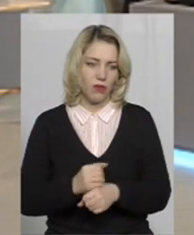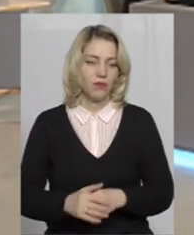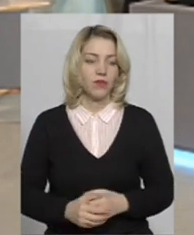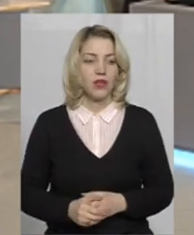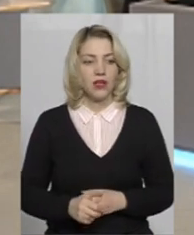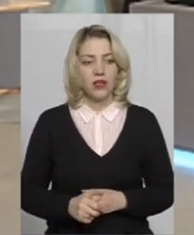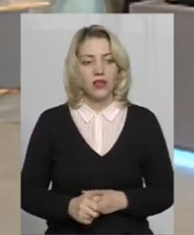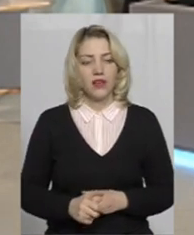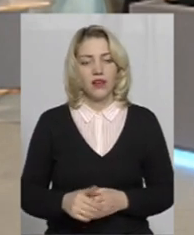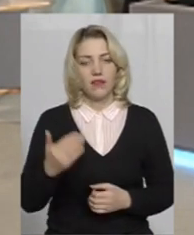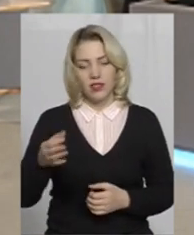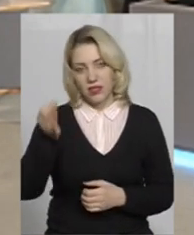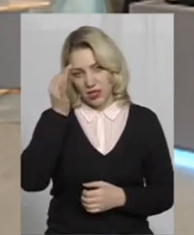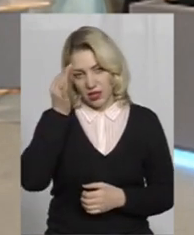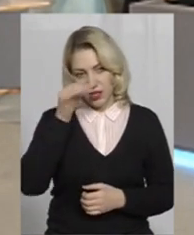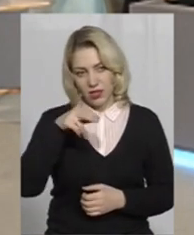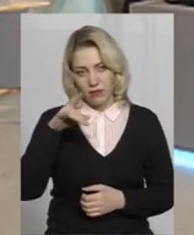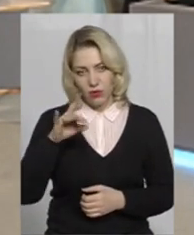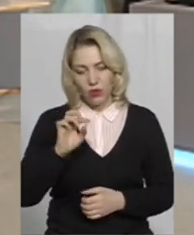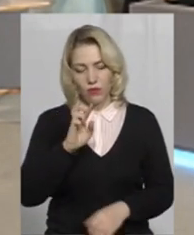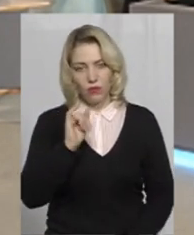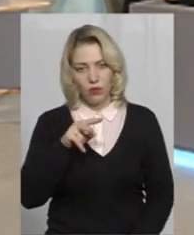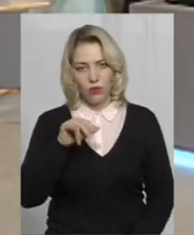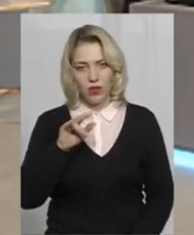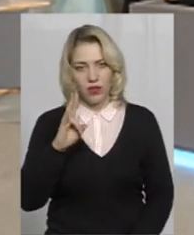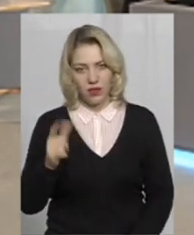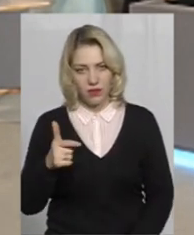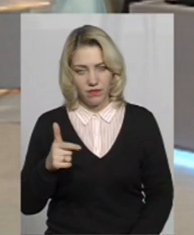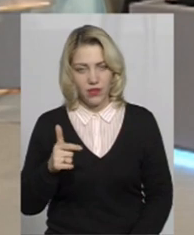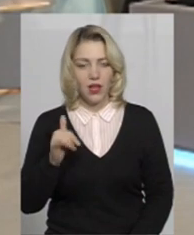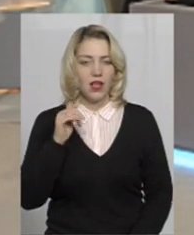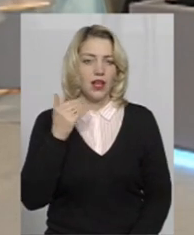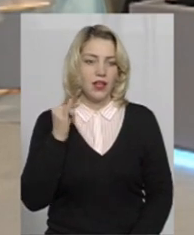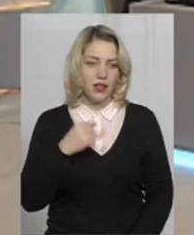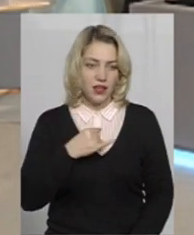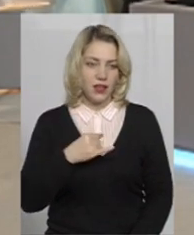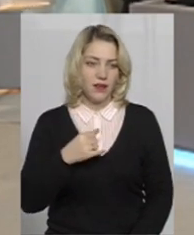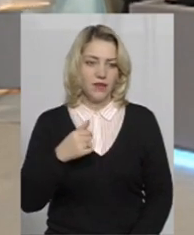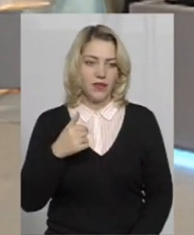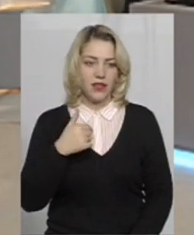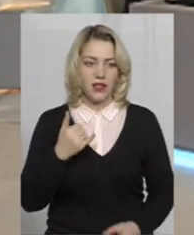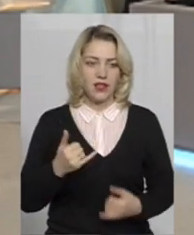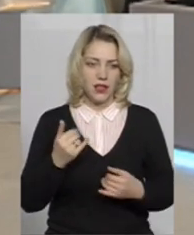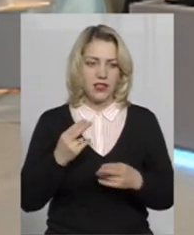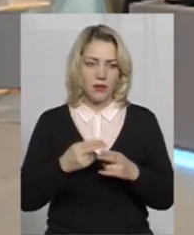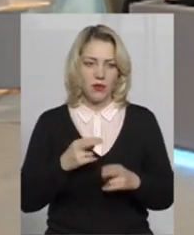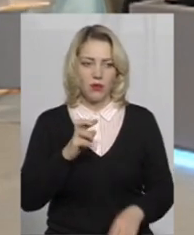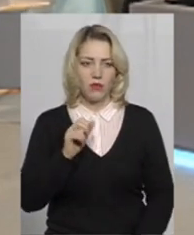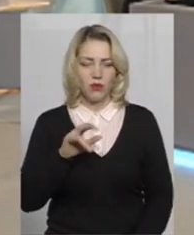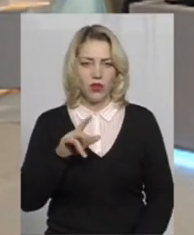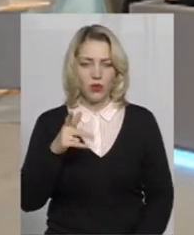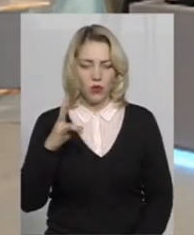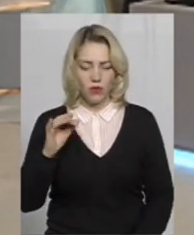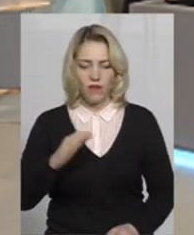От ви згадали про булінг, і для запобігання булінгу Верховною